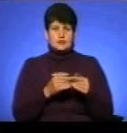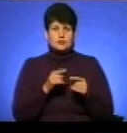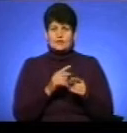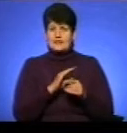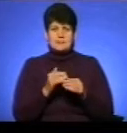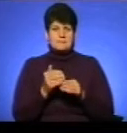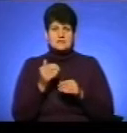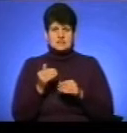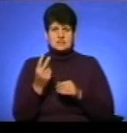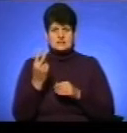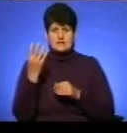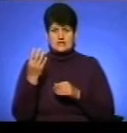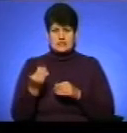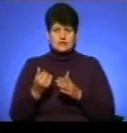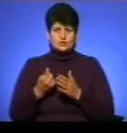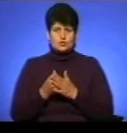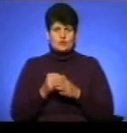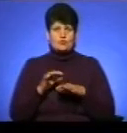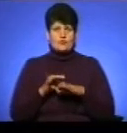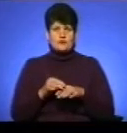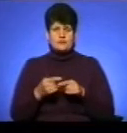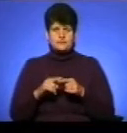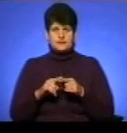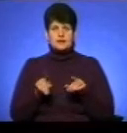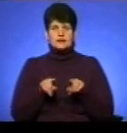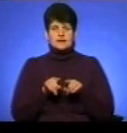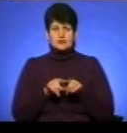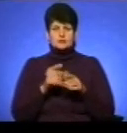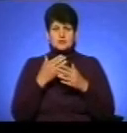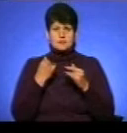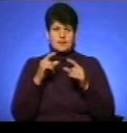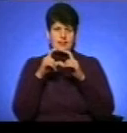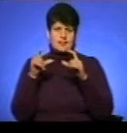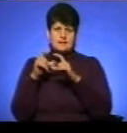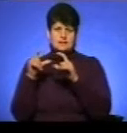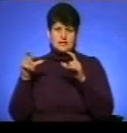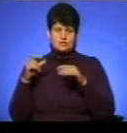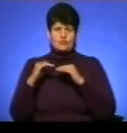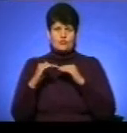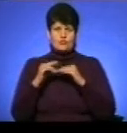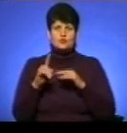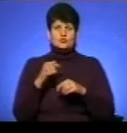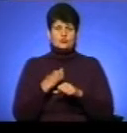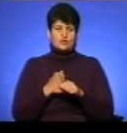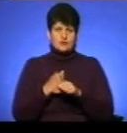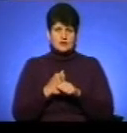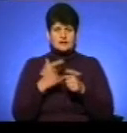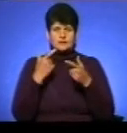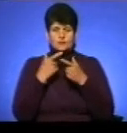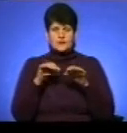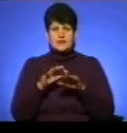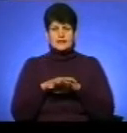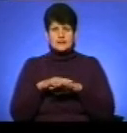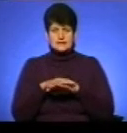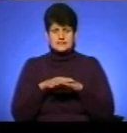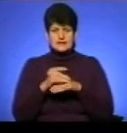пізніше, як за два дні до проведення цих. Також відсутні попереджувані таблички по периметру поля, що оброблялися. Інформування населення